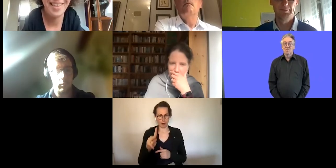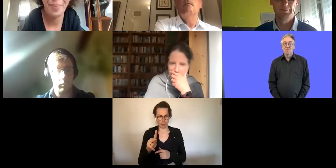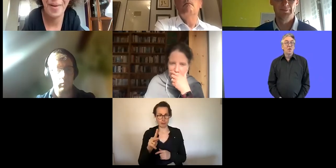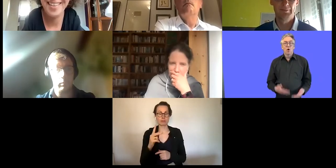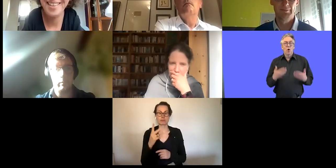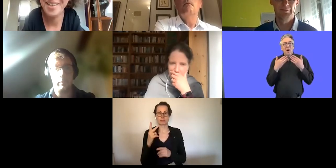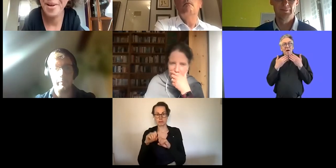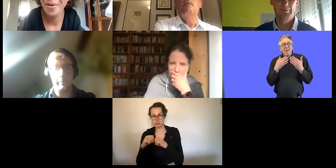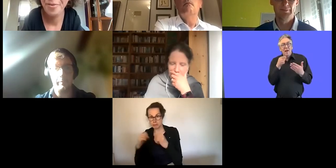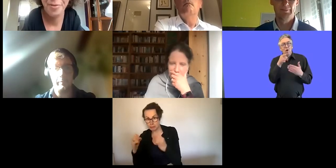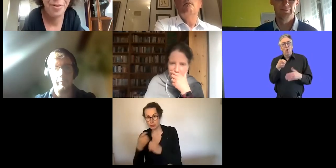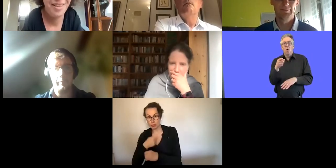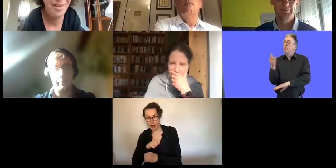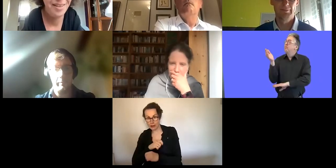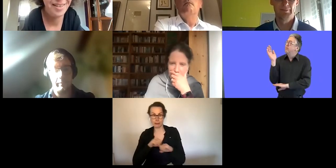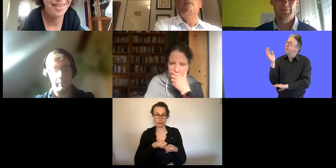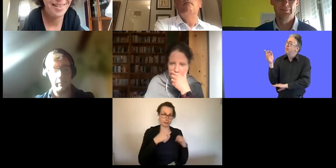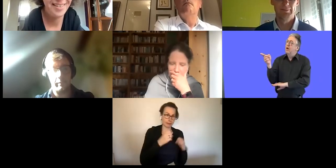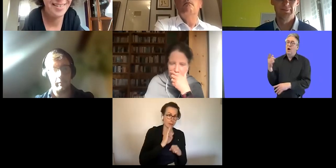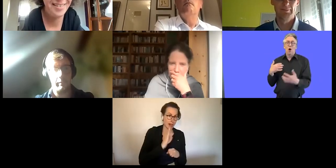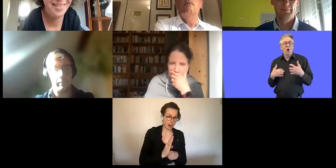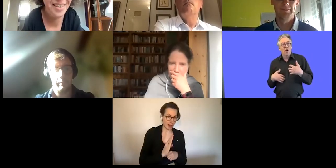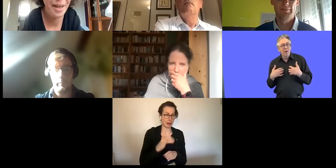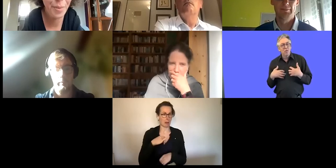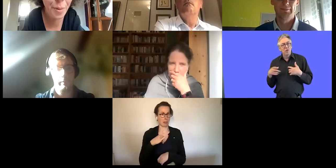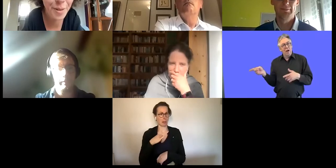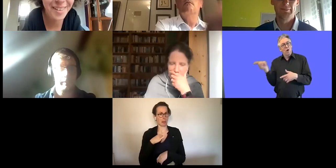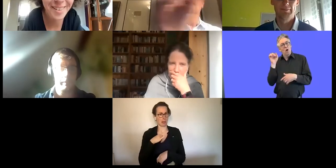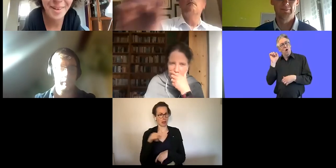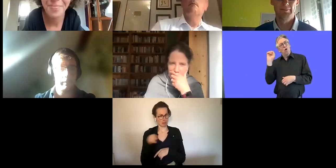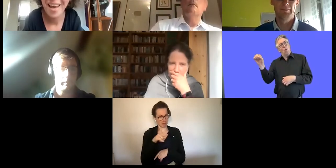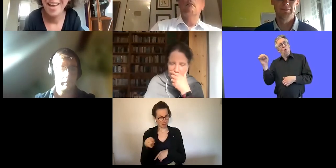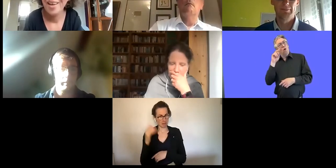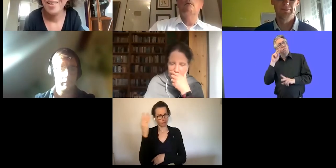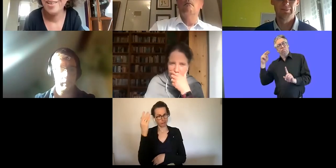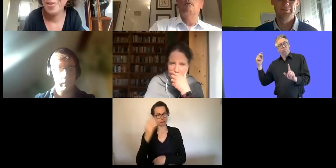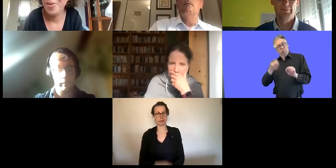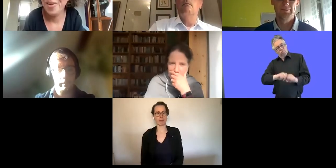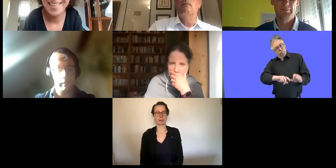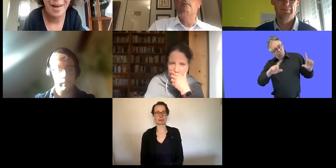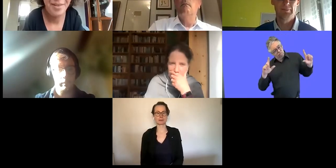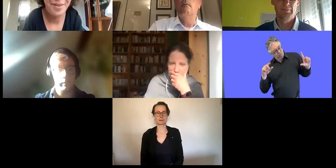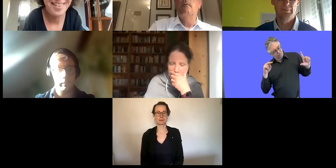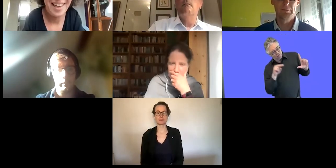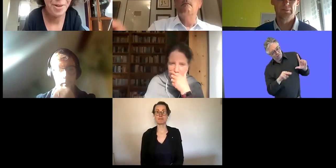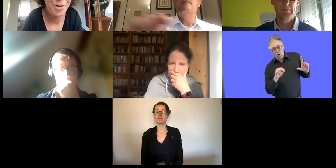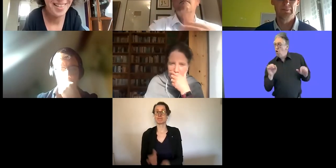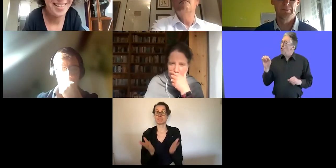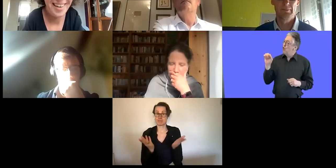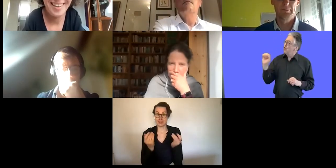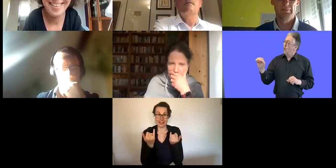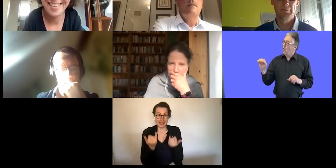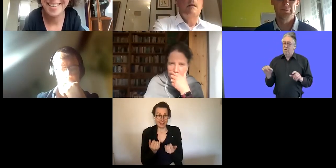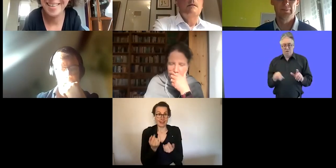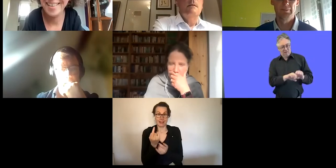Spanien, nach Belgien, für die interessanten Inputs. So, und jetzt haben wir fast eine Stunde